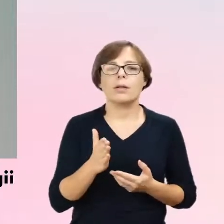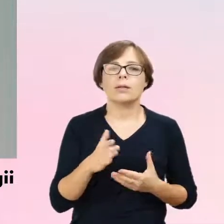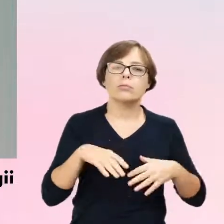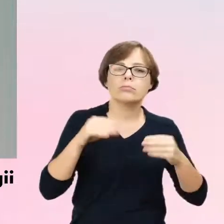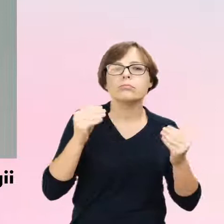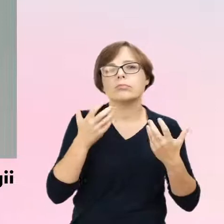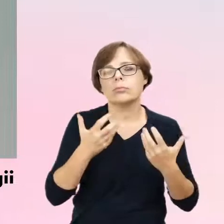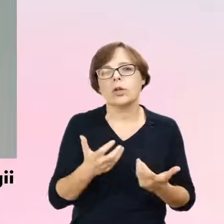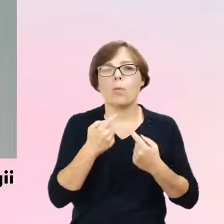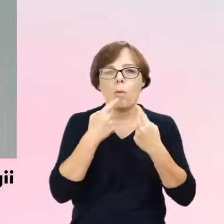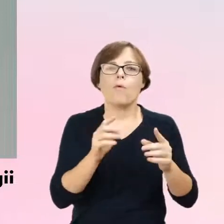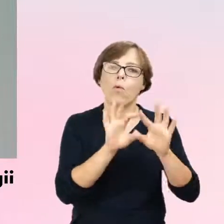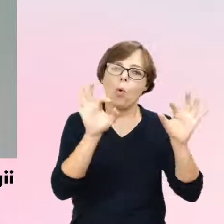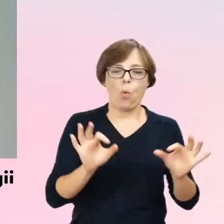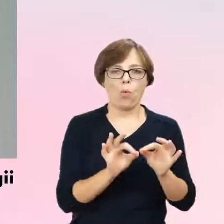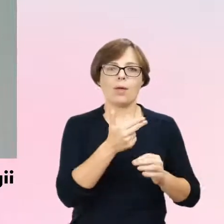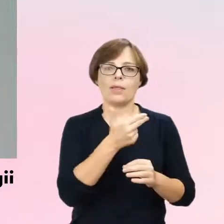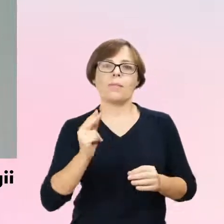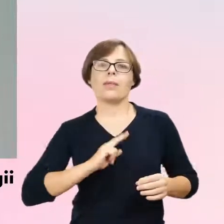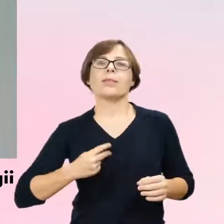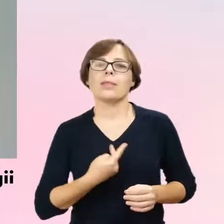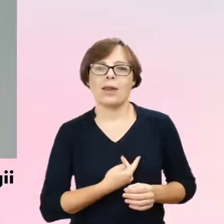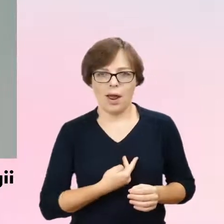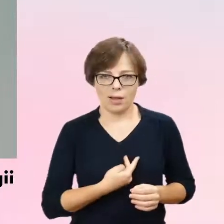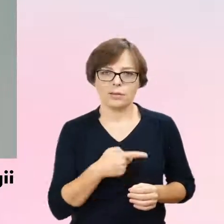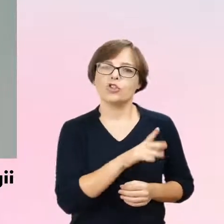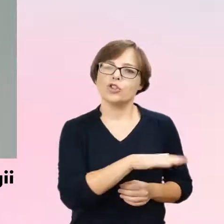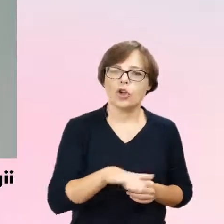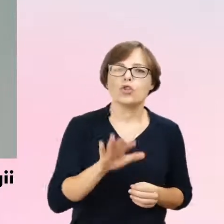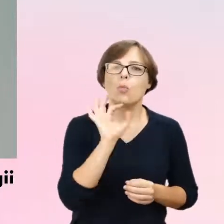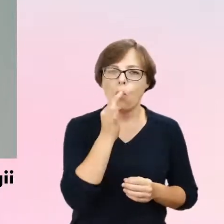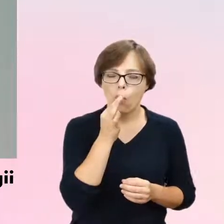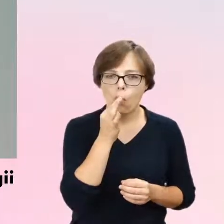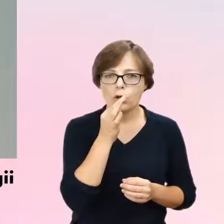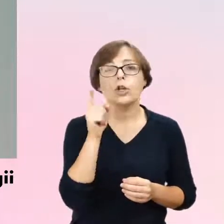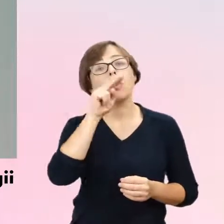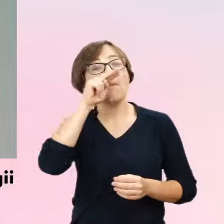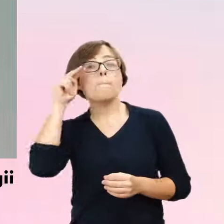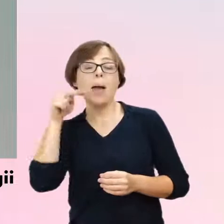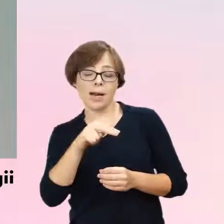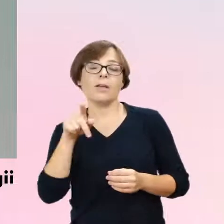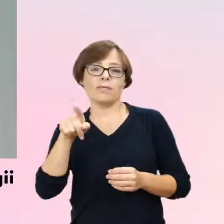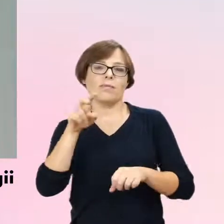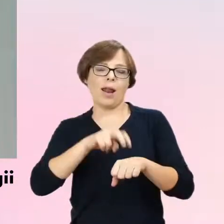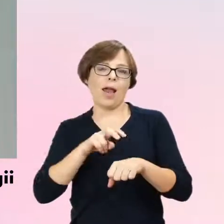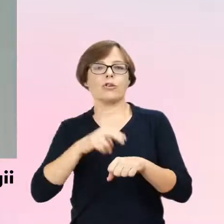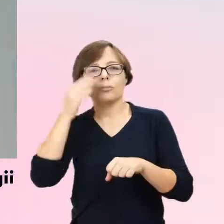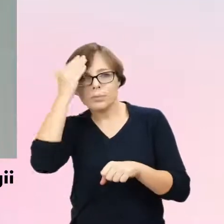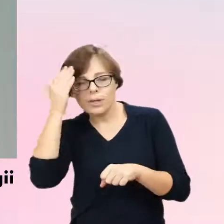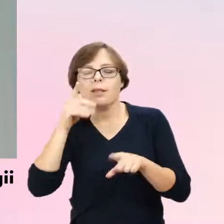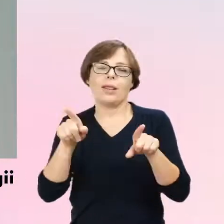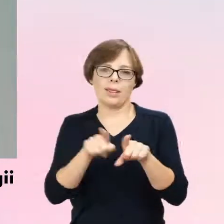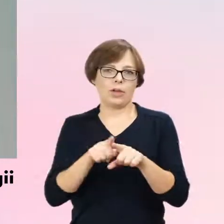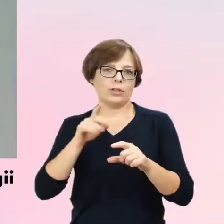transpłciowości u dzieci i młodzieży z perspektywy właśnie psychiatry i seksuologa,